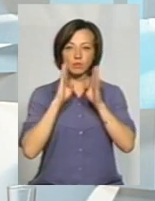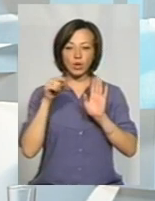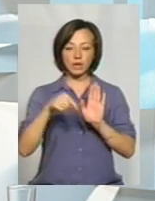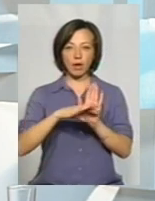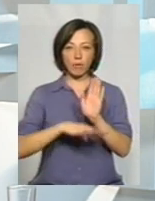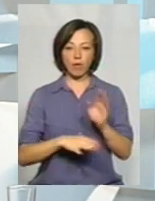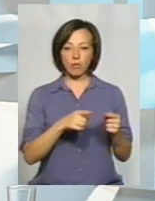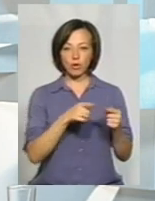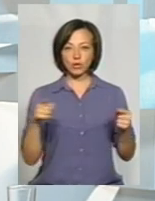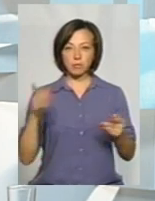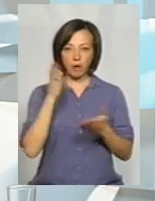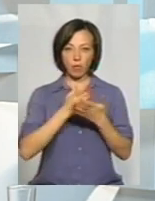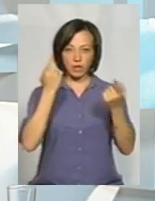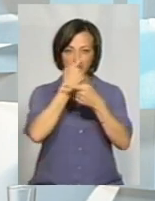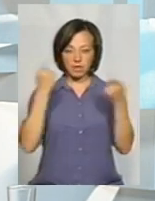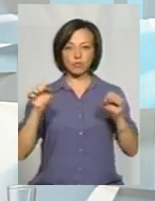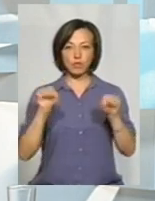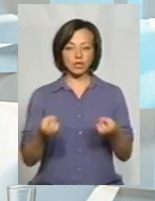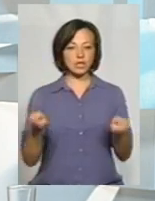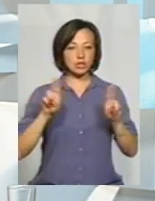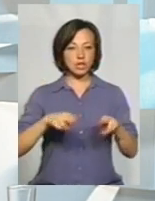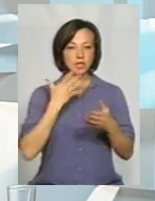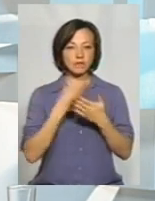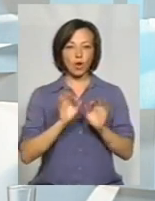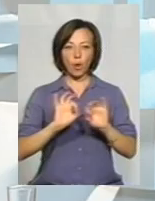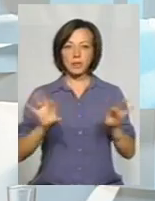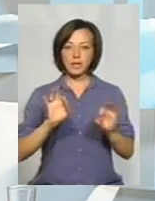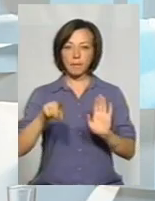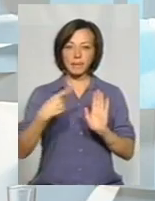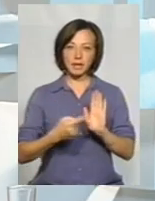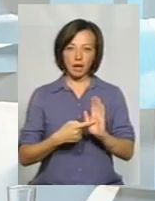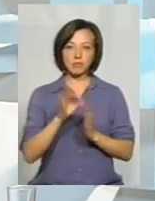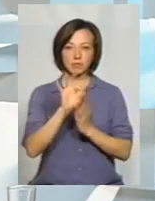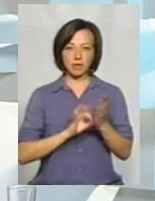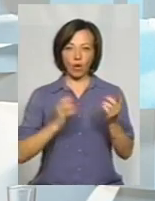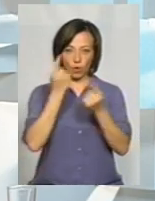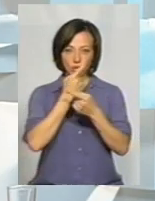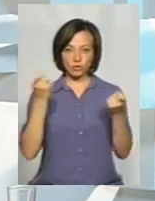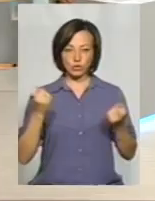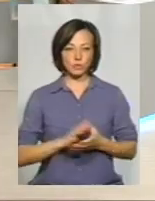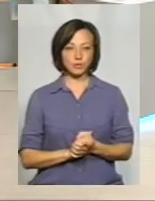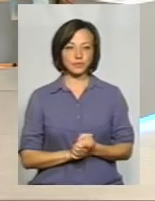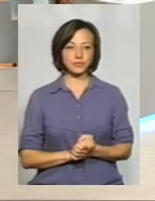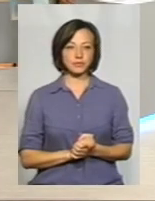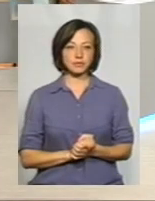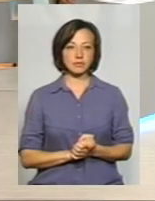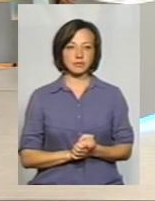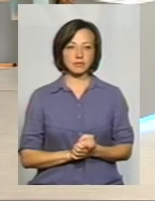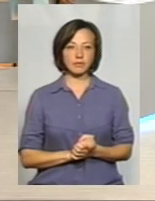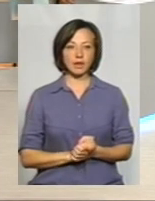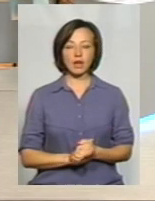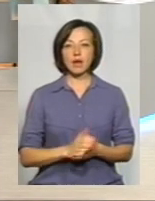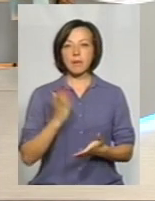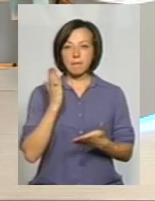там впродовж прямої трансляції ви можете залишати свої коментарі та питання, і ми їх озвучимо. З умовами проєкту ми маємо